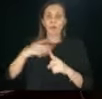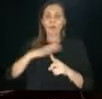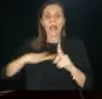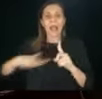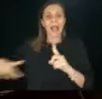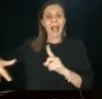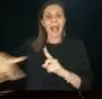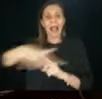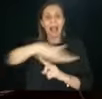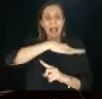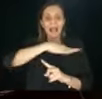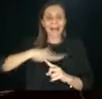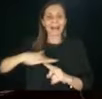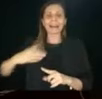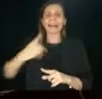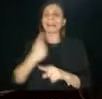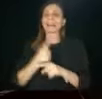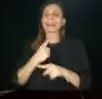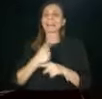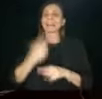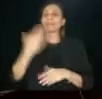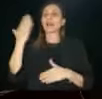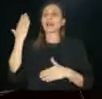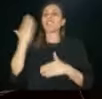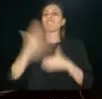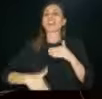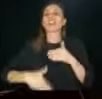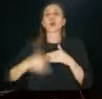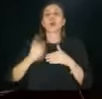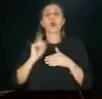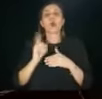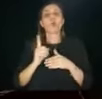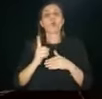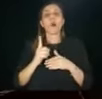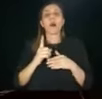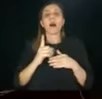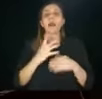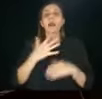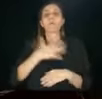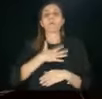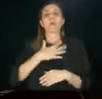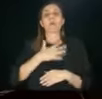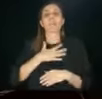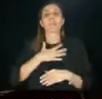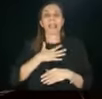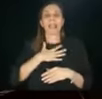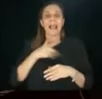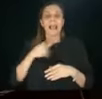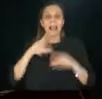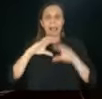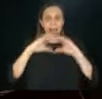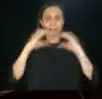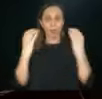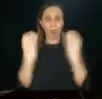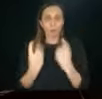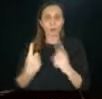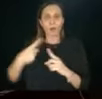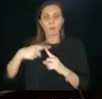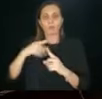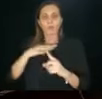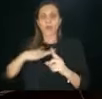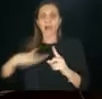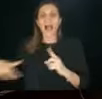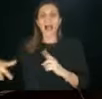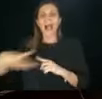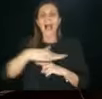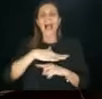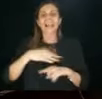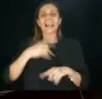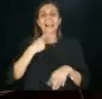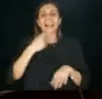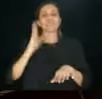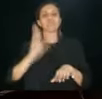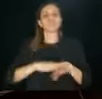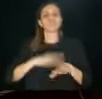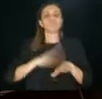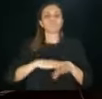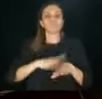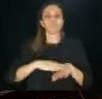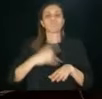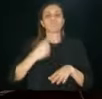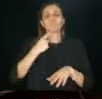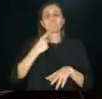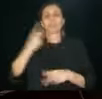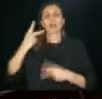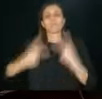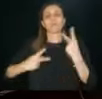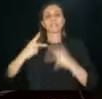mantenendo in modo vincolato la proprietà sia dell'immobile che dell'area in capo all'amministrazione